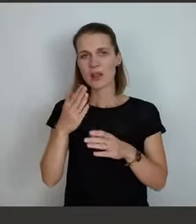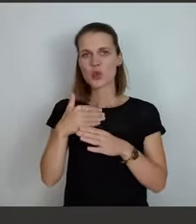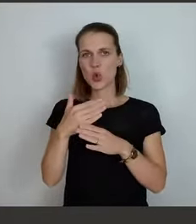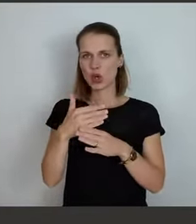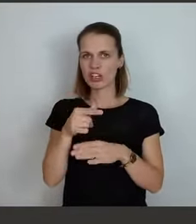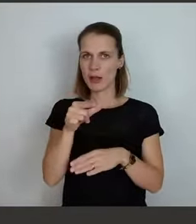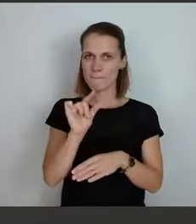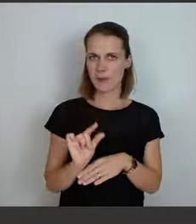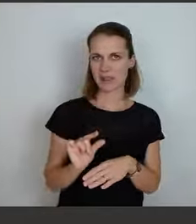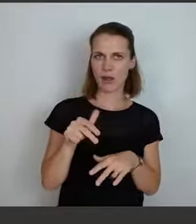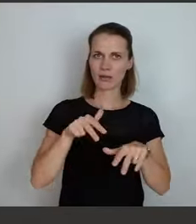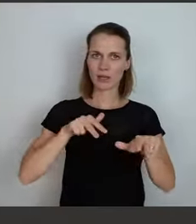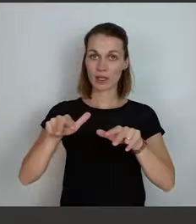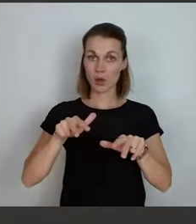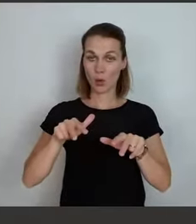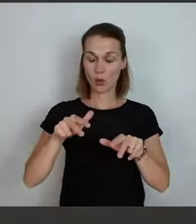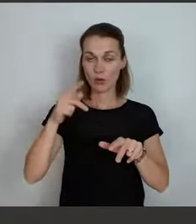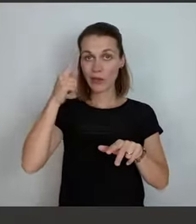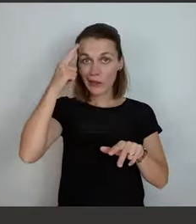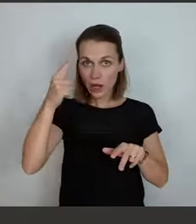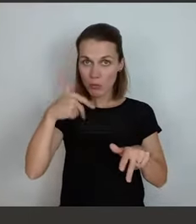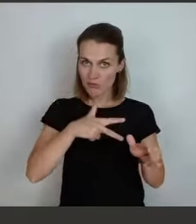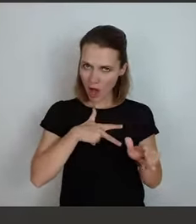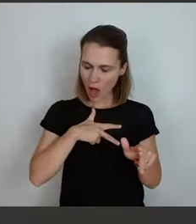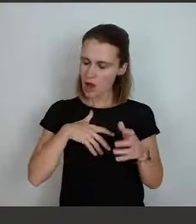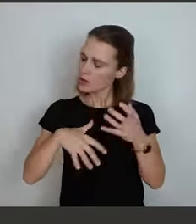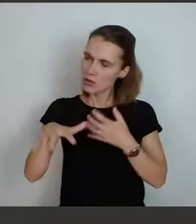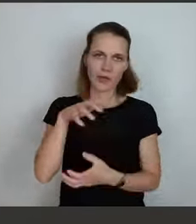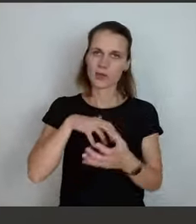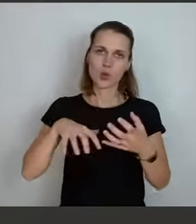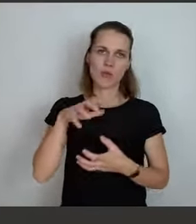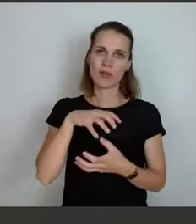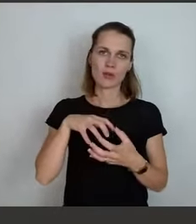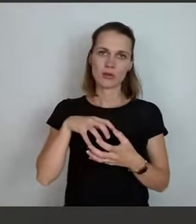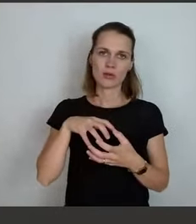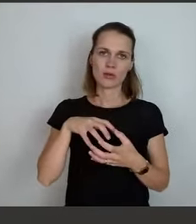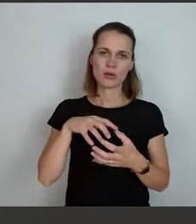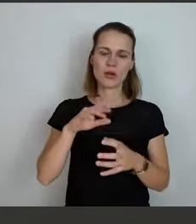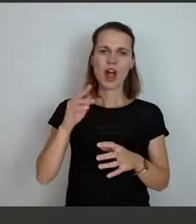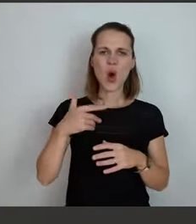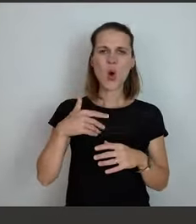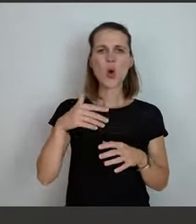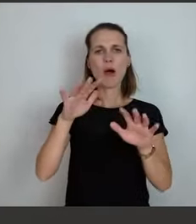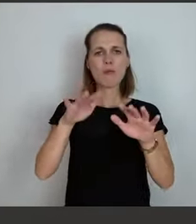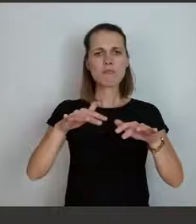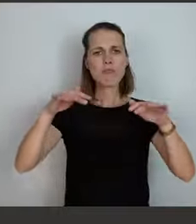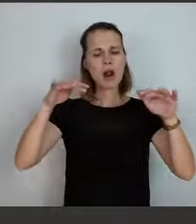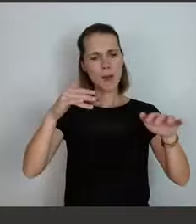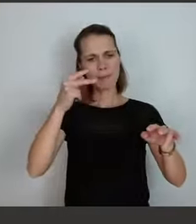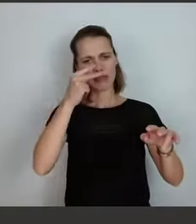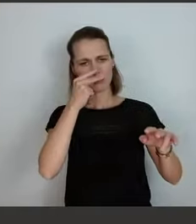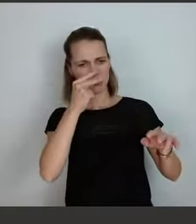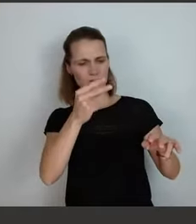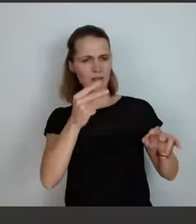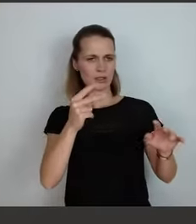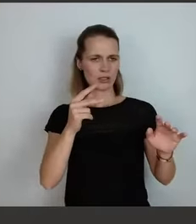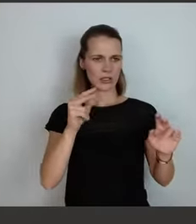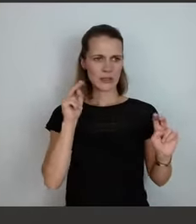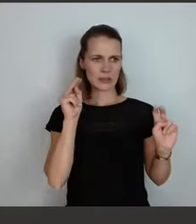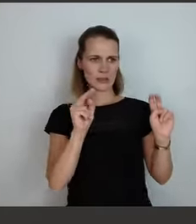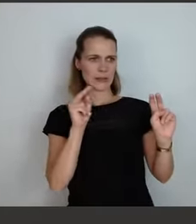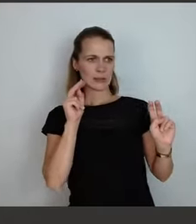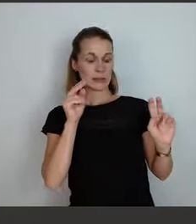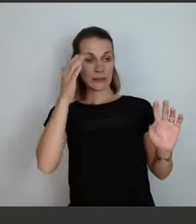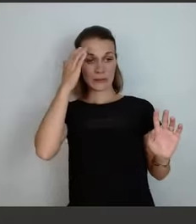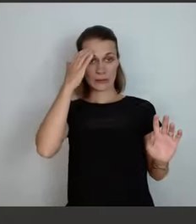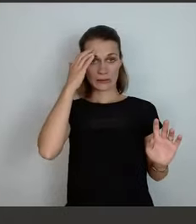Ich glaube, es wird eine Katastrophe, auch für das Ansehen des Parlaments und der Parteien. Derjenige, der da am